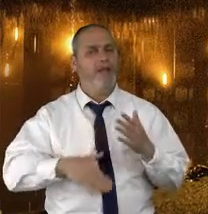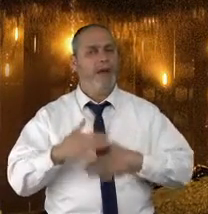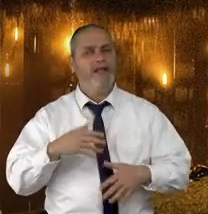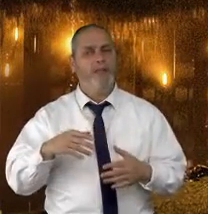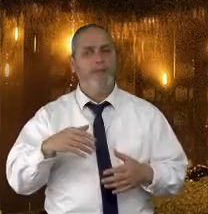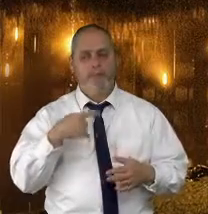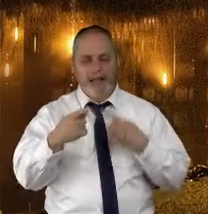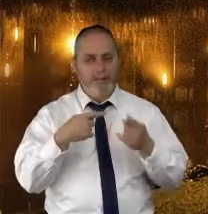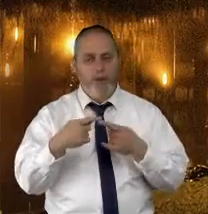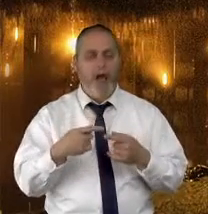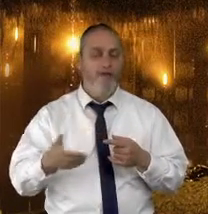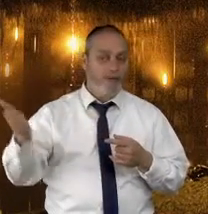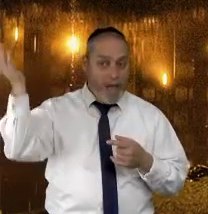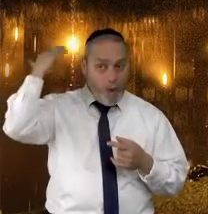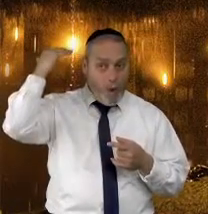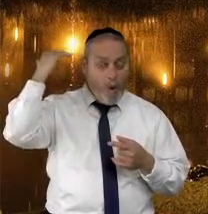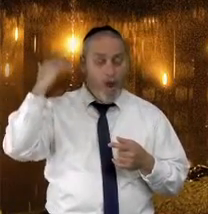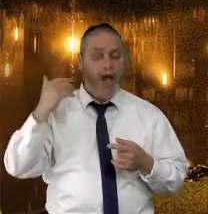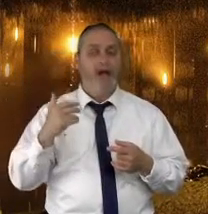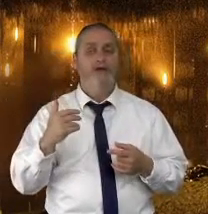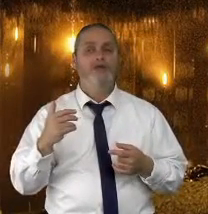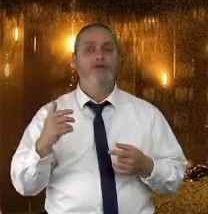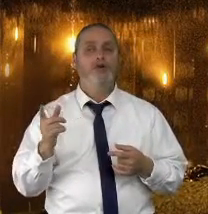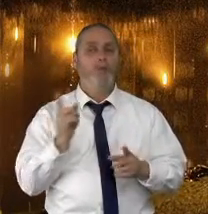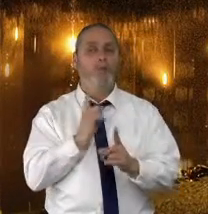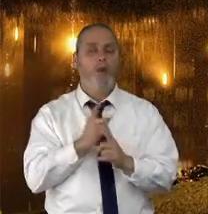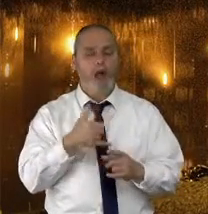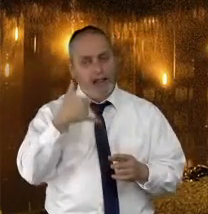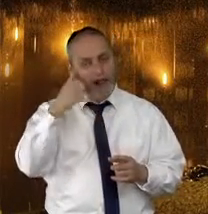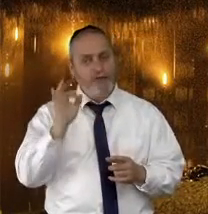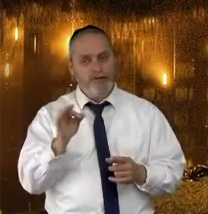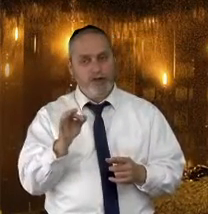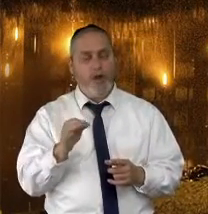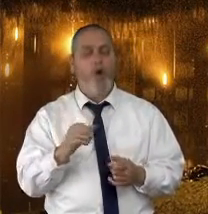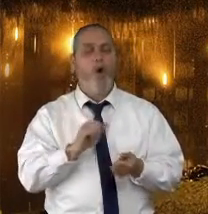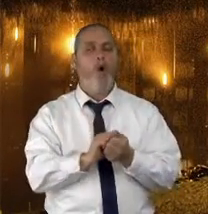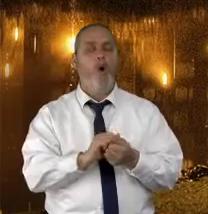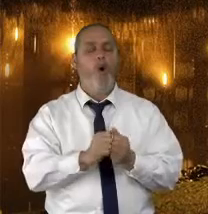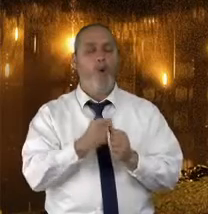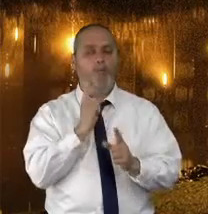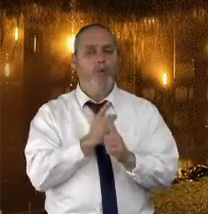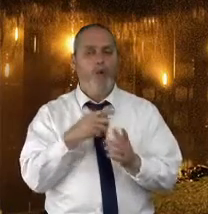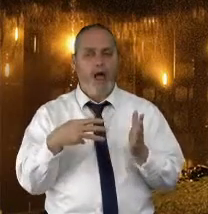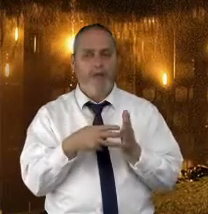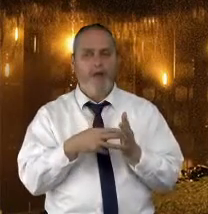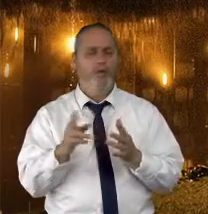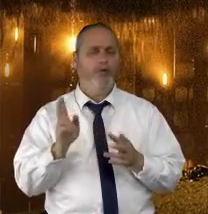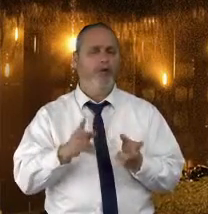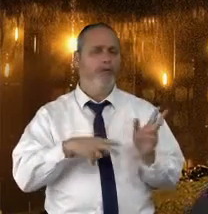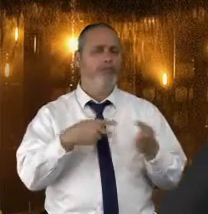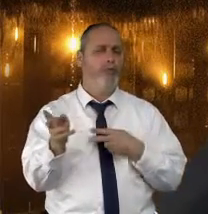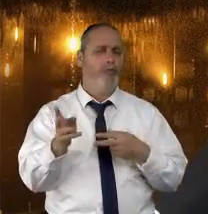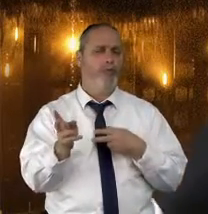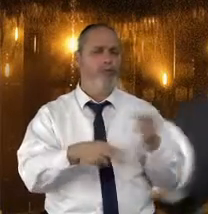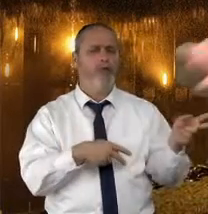בשיחה, אבל מאחורי הקלעים, כאשר נמצא במול הטלפון או מול המייל, לעשות ולהגיב,